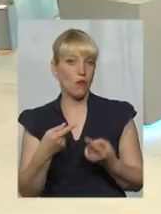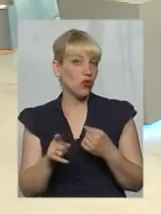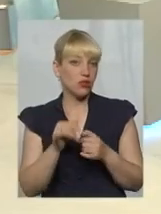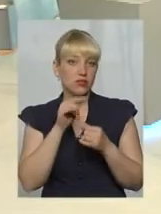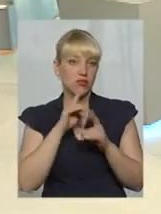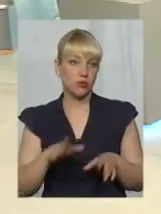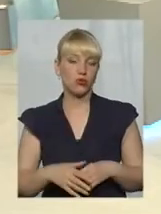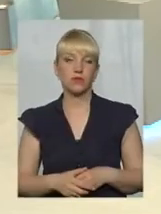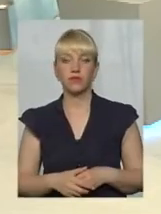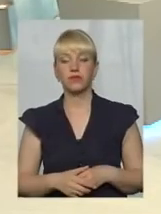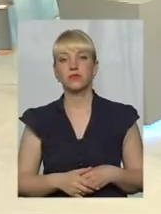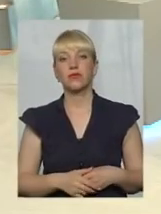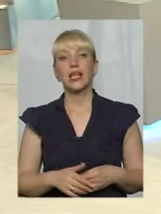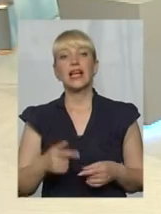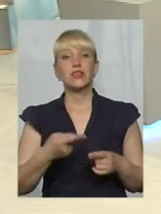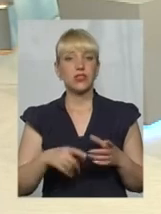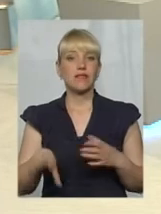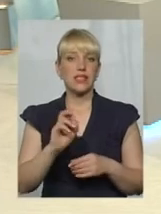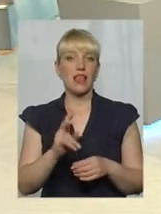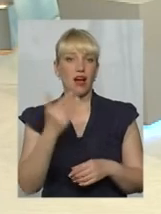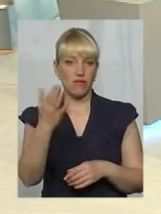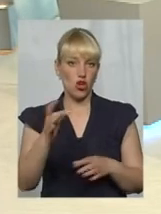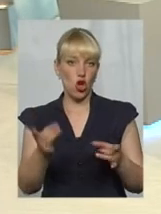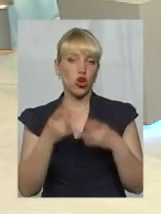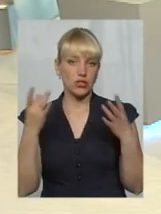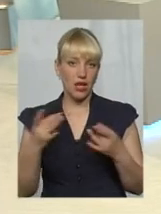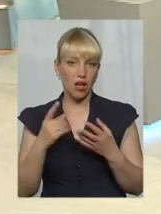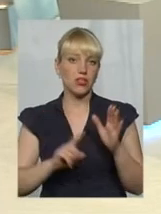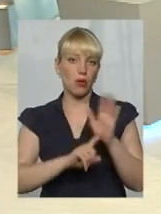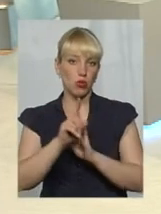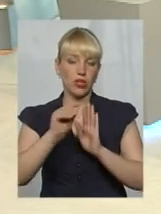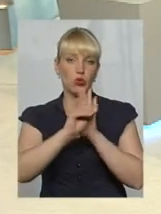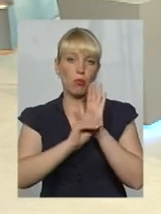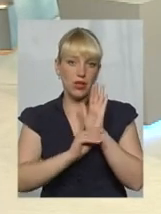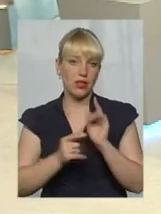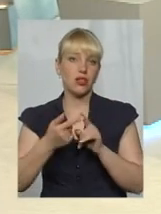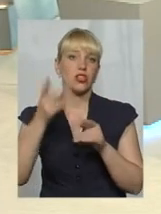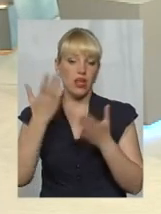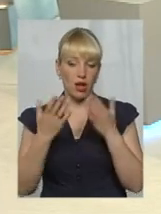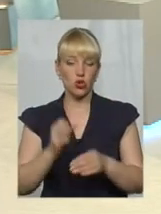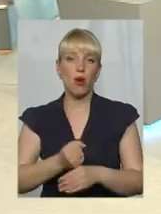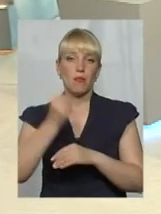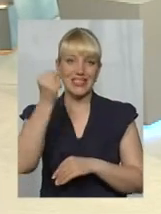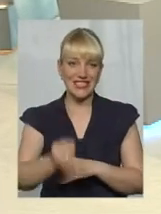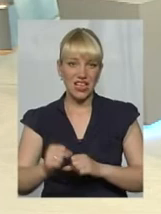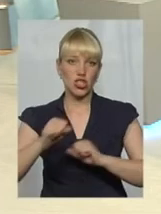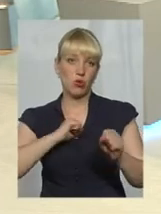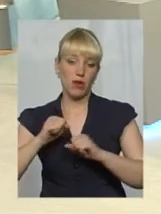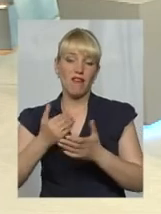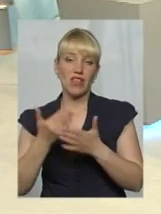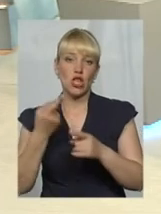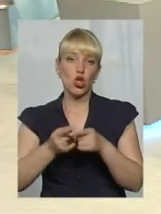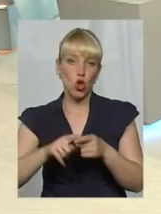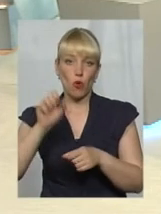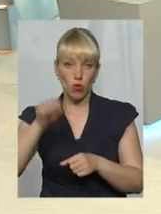Я зрозумів. Ну, в принципі, це те, що ви казали на початку передачі, що в будь-якому разі, якщо навіть призначували управителя, від неї можна відмовитись.